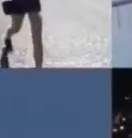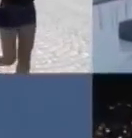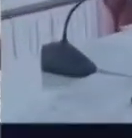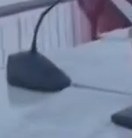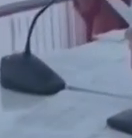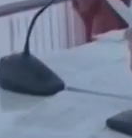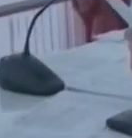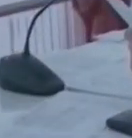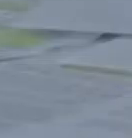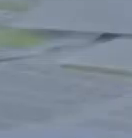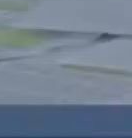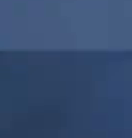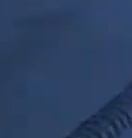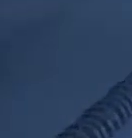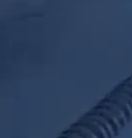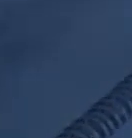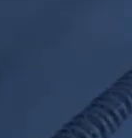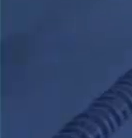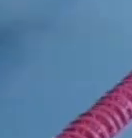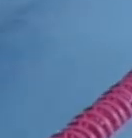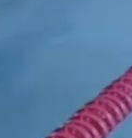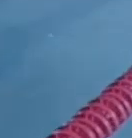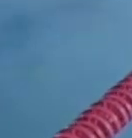Дякую